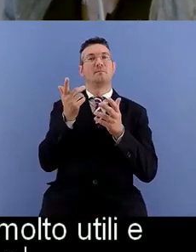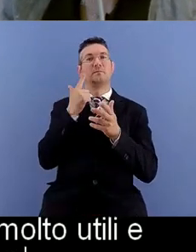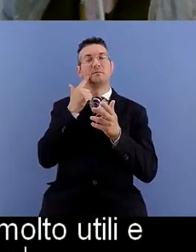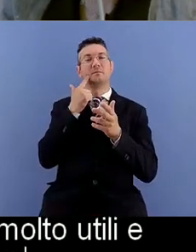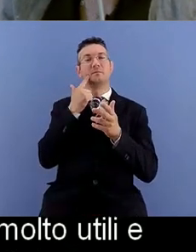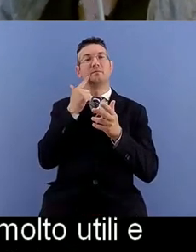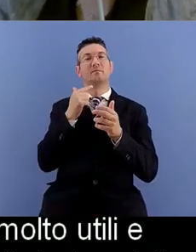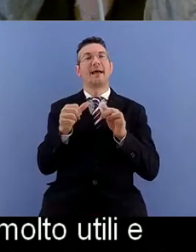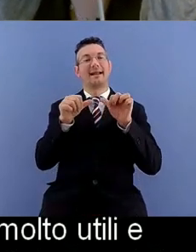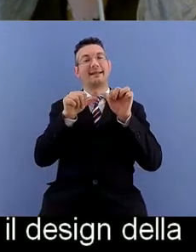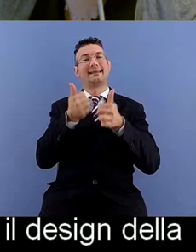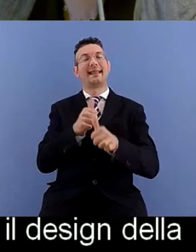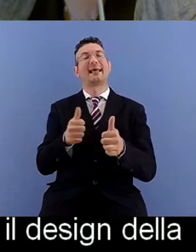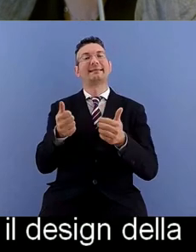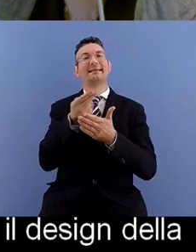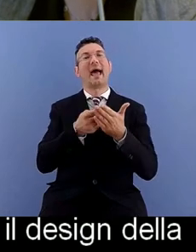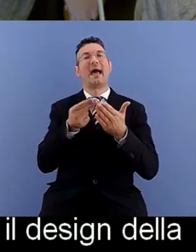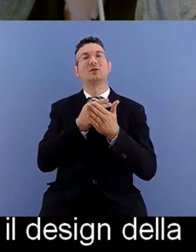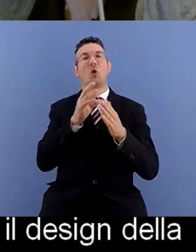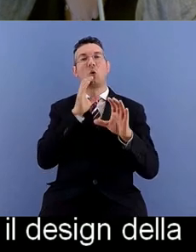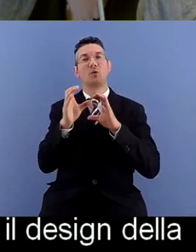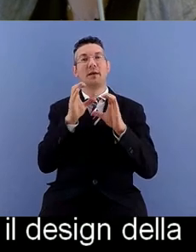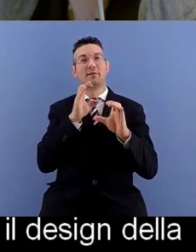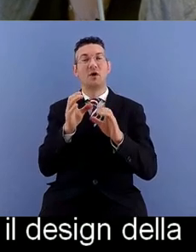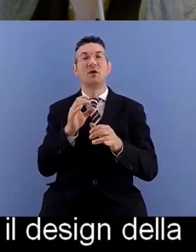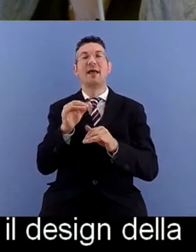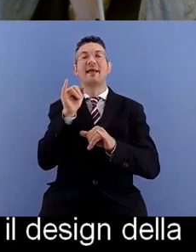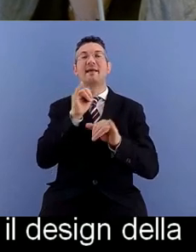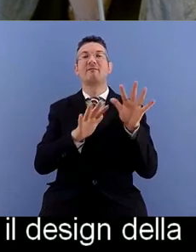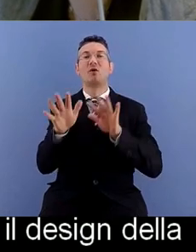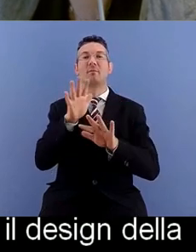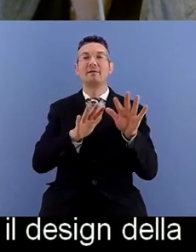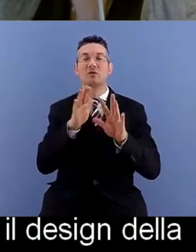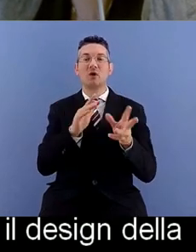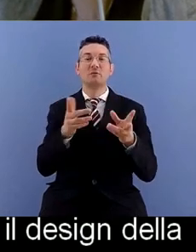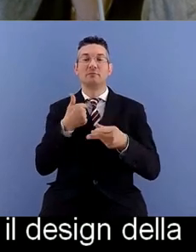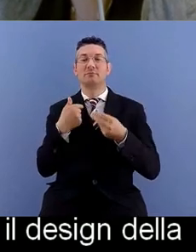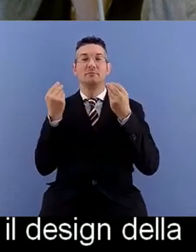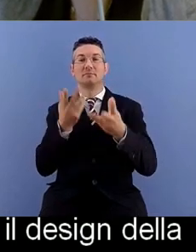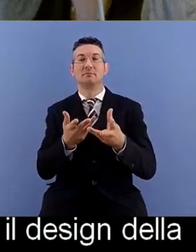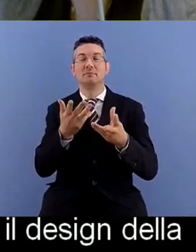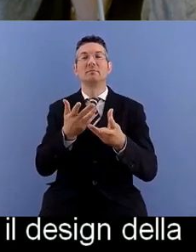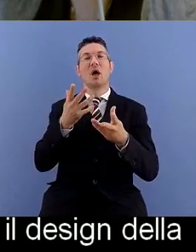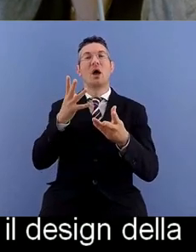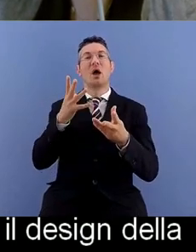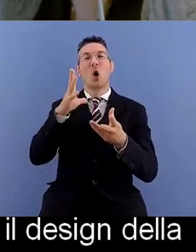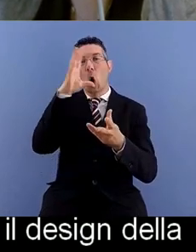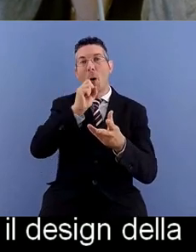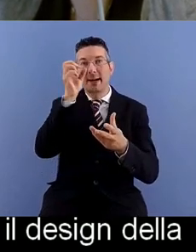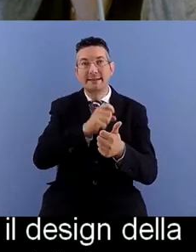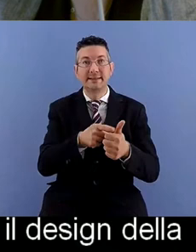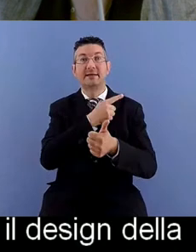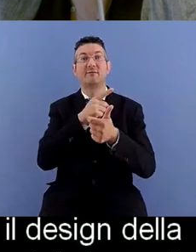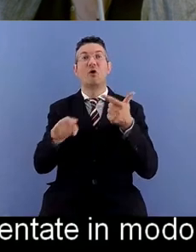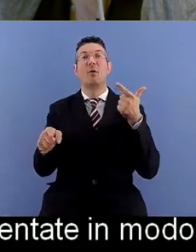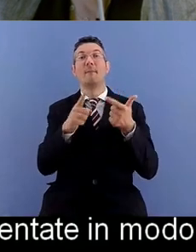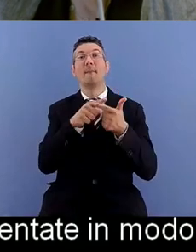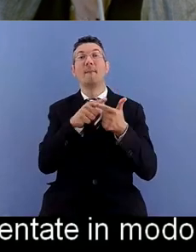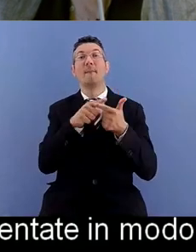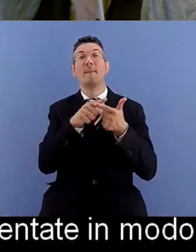ossia ci dice le informazioni devono essere presentate in modo comprensibile in modalità percepibili